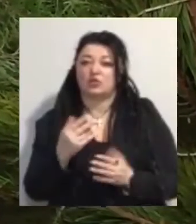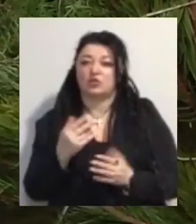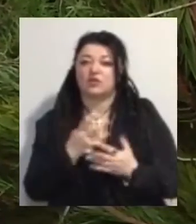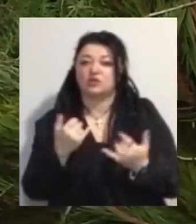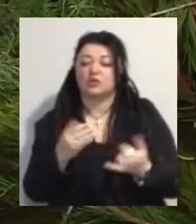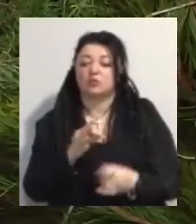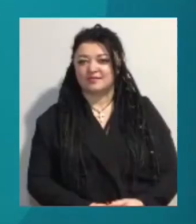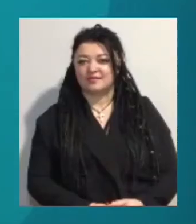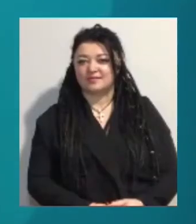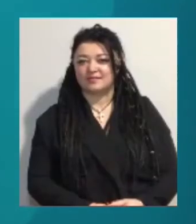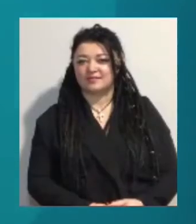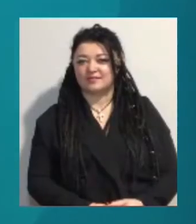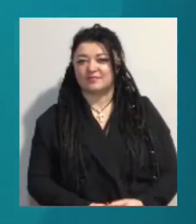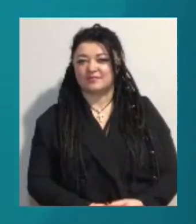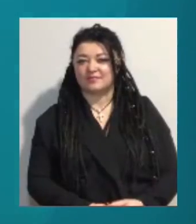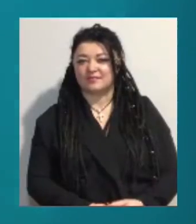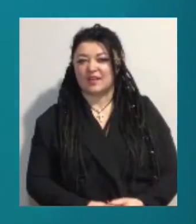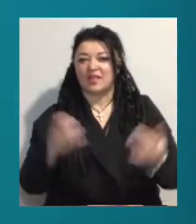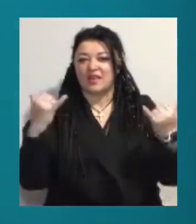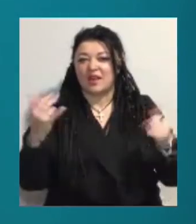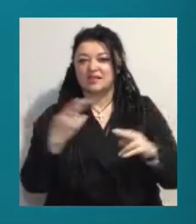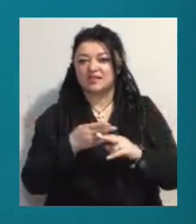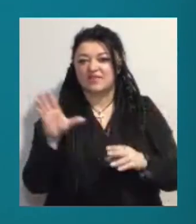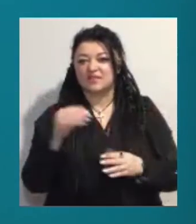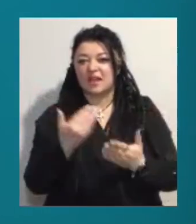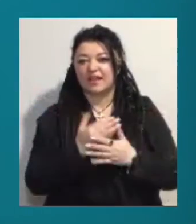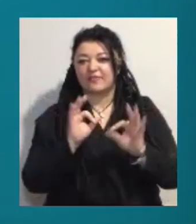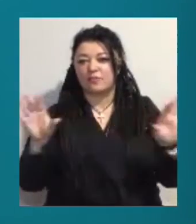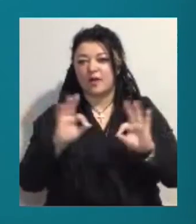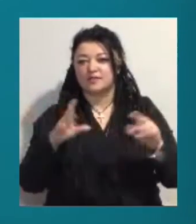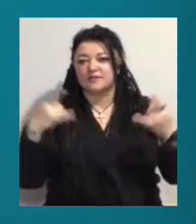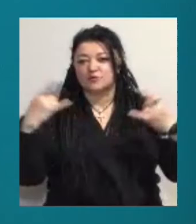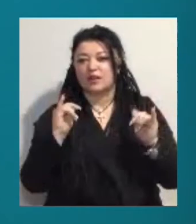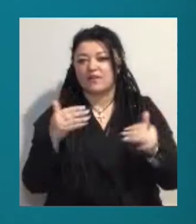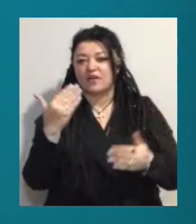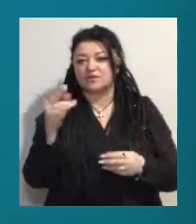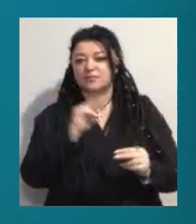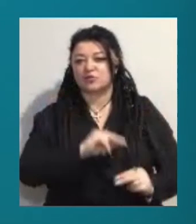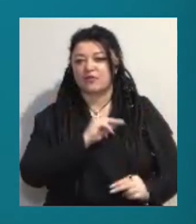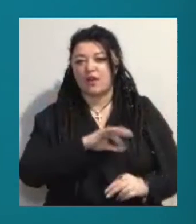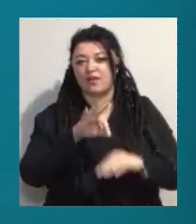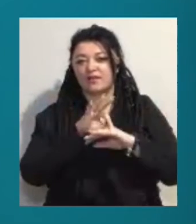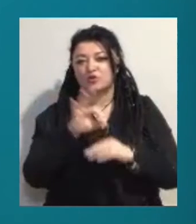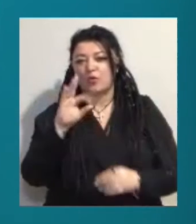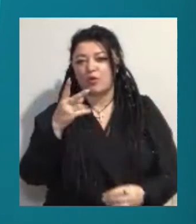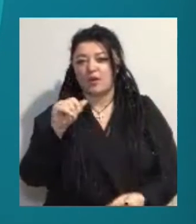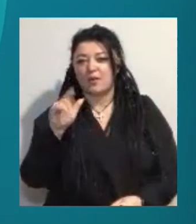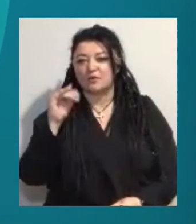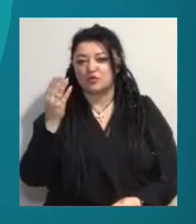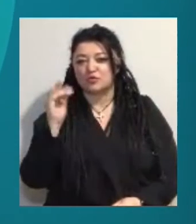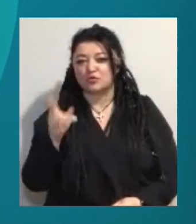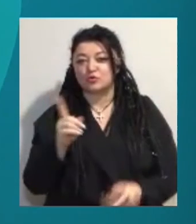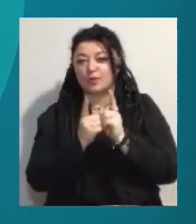Одеса. Наразі це вся інформація. В студії для вас працювала ведуча Ольга Міщук.